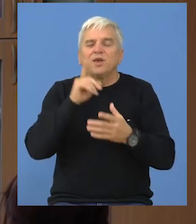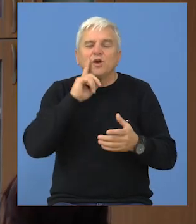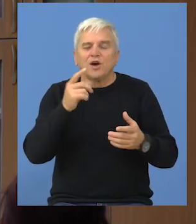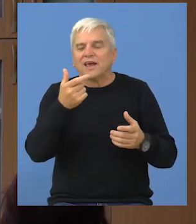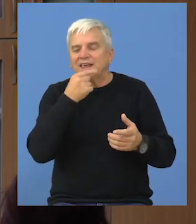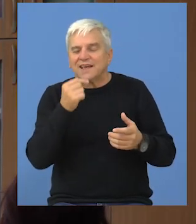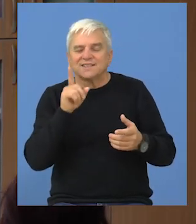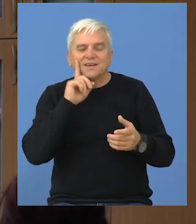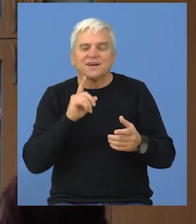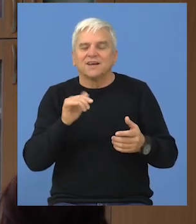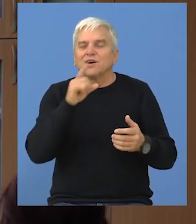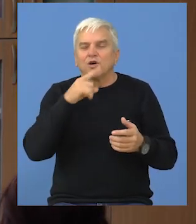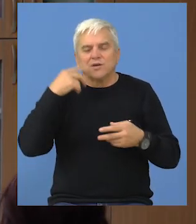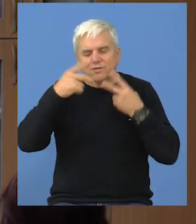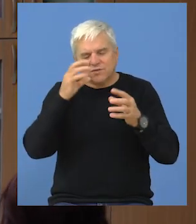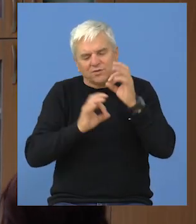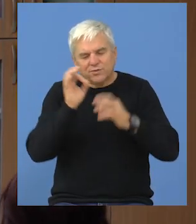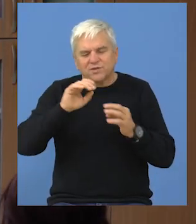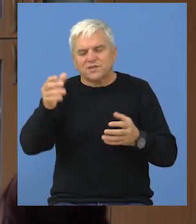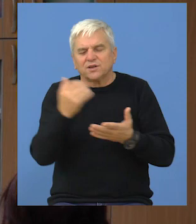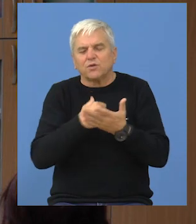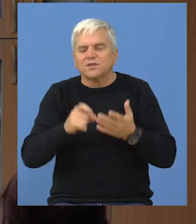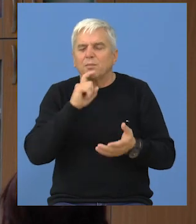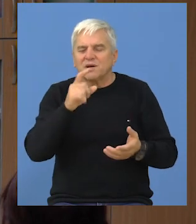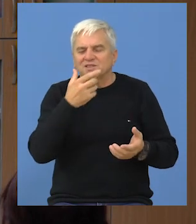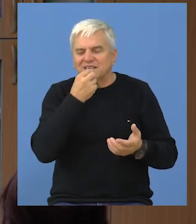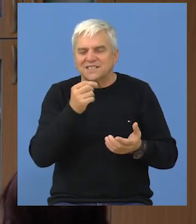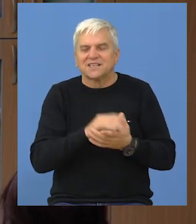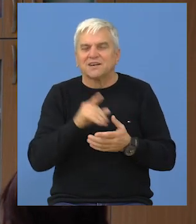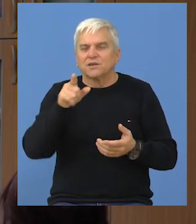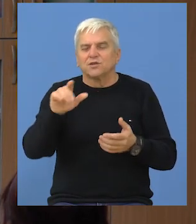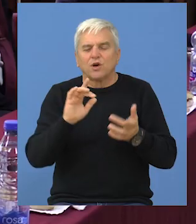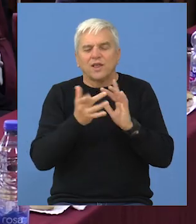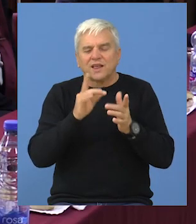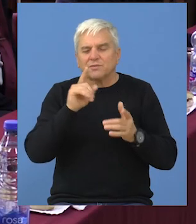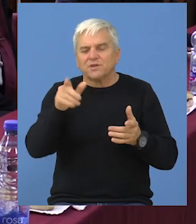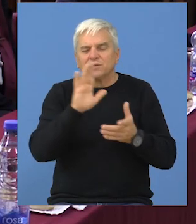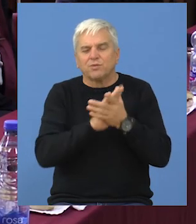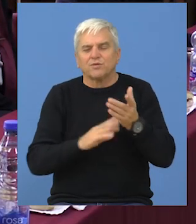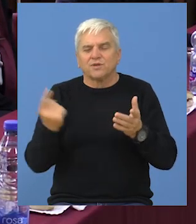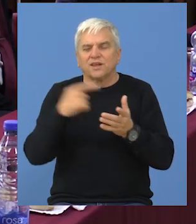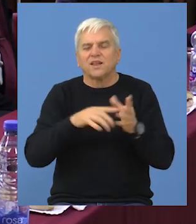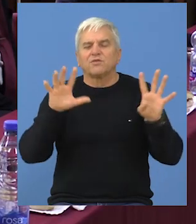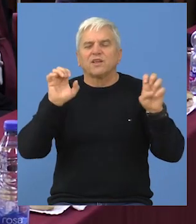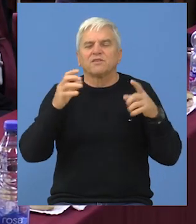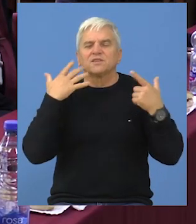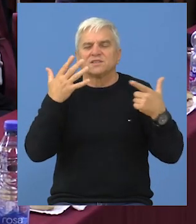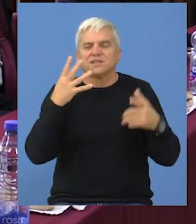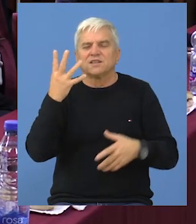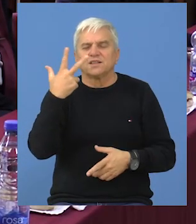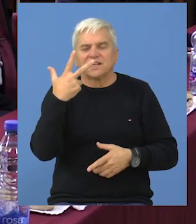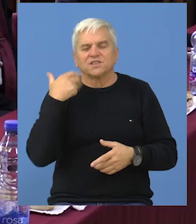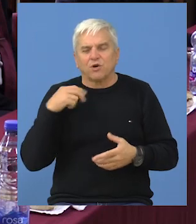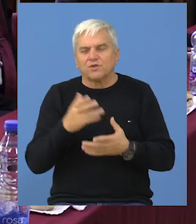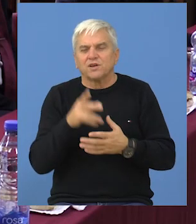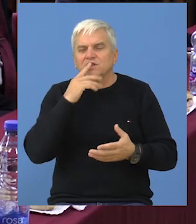maternji jezik, kojim se procenjuje znanje i upotreba mađarskog jezika. Ovo nadmetanje počelo je 1973.